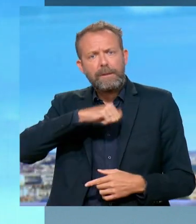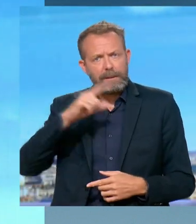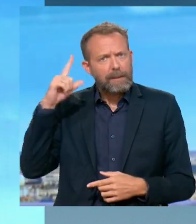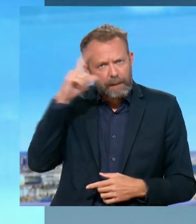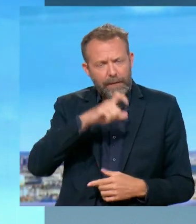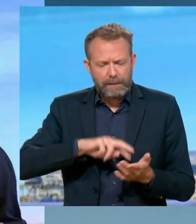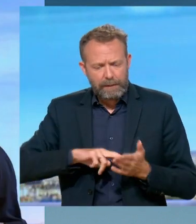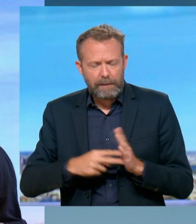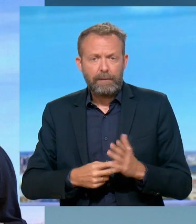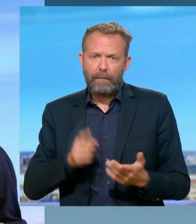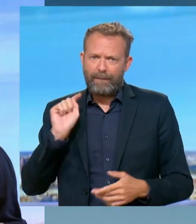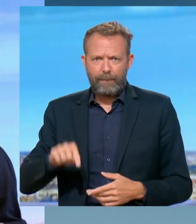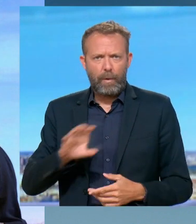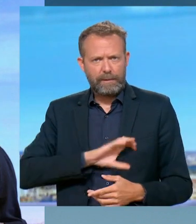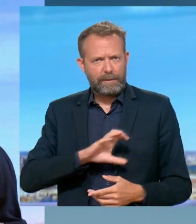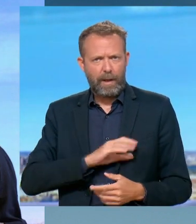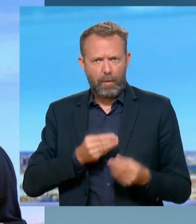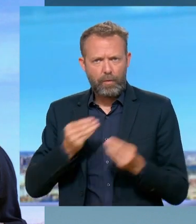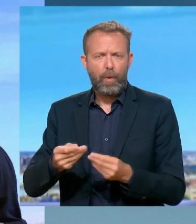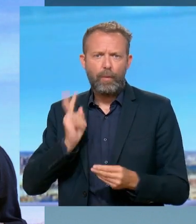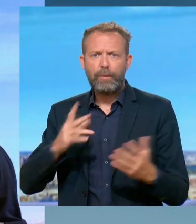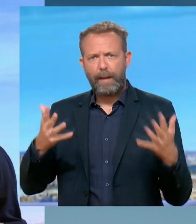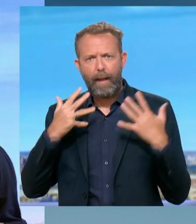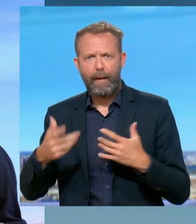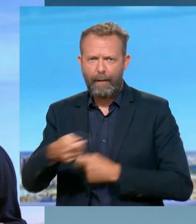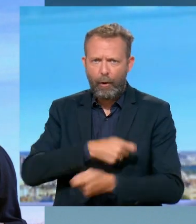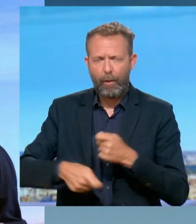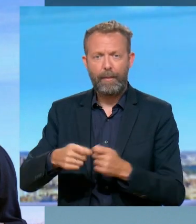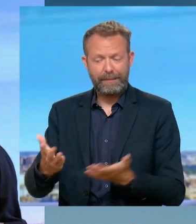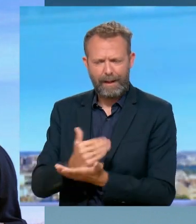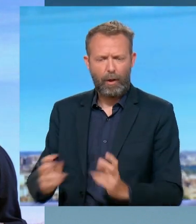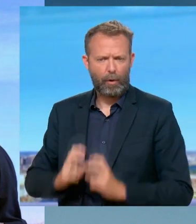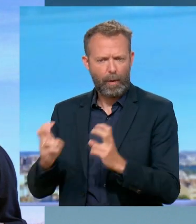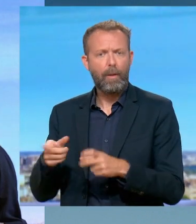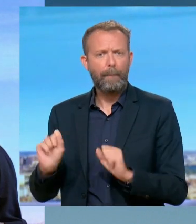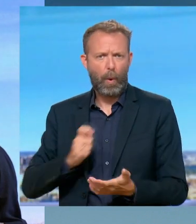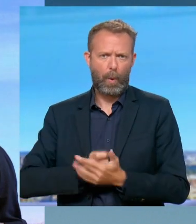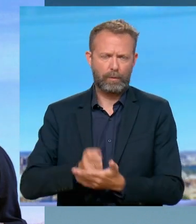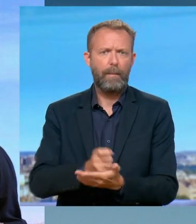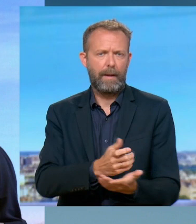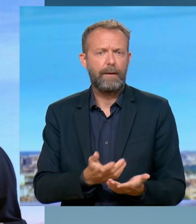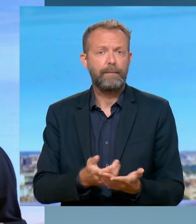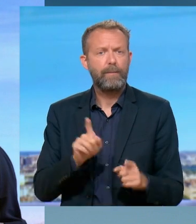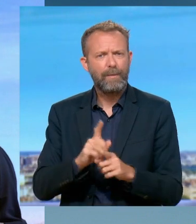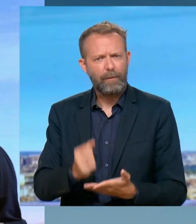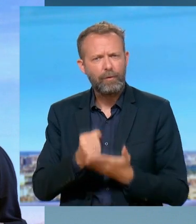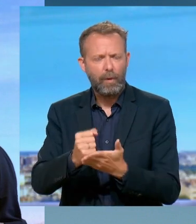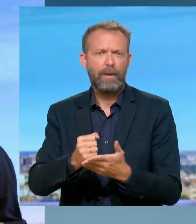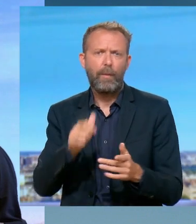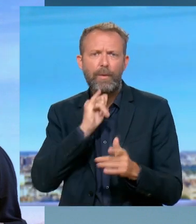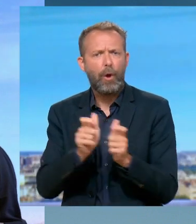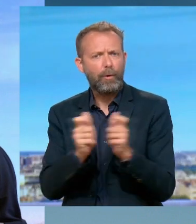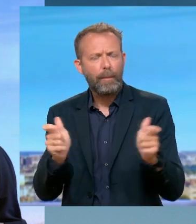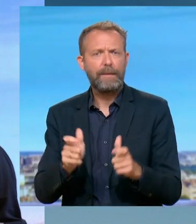aujourd'hui réinjecter de l'oxygène dans l'économie, faut augmenter les salaires pour permettre aux Français de consommer et puis, je le disais, soutenir les PME, les TPE.